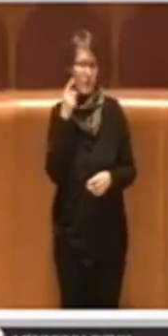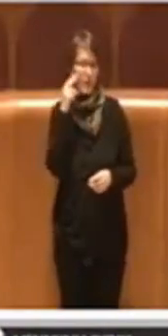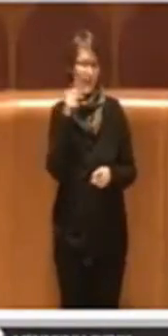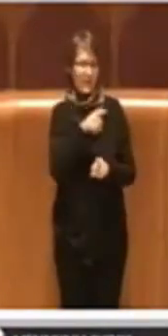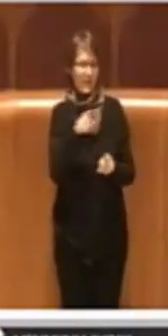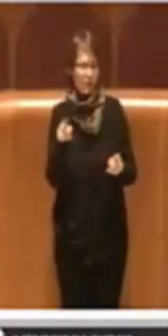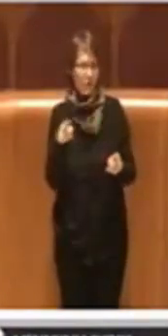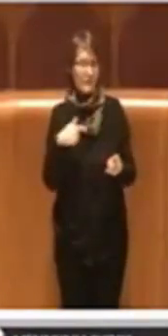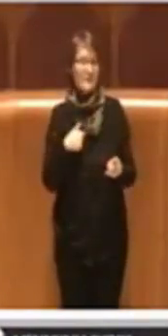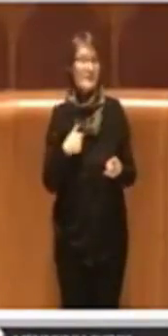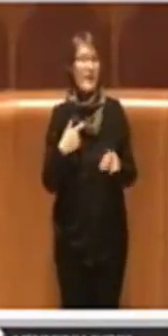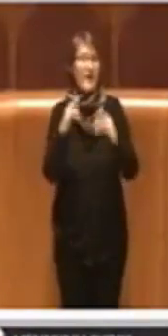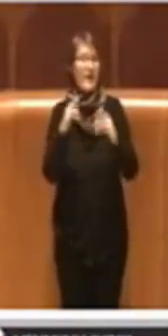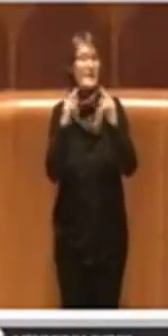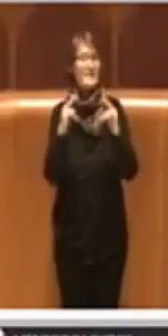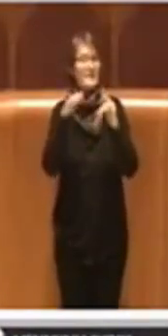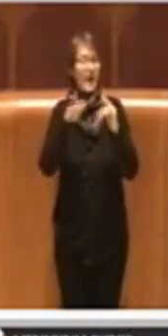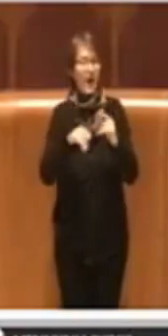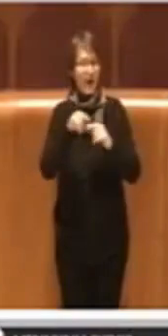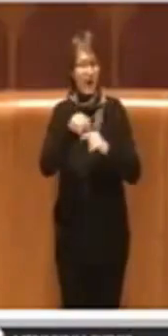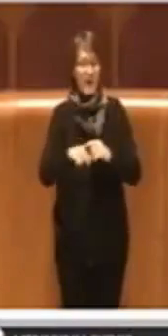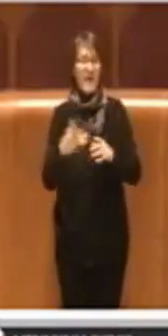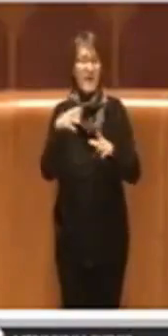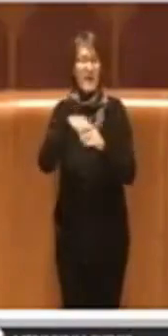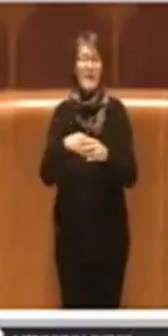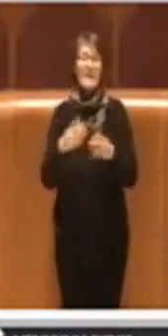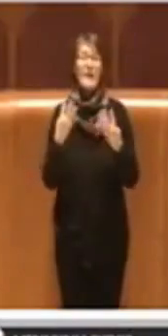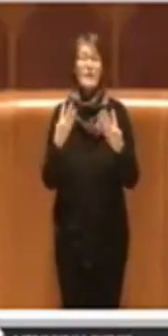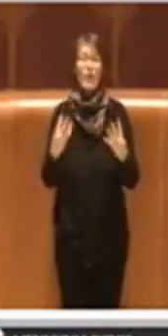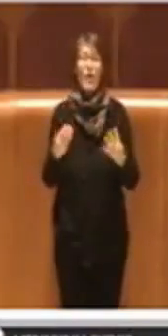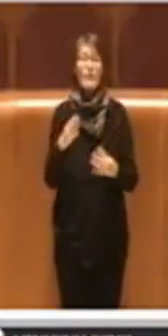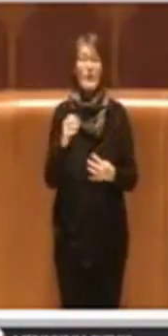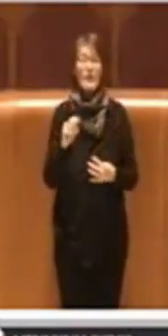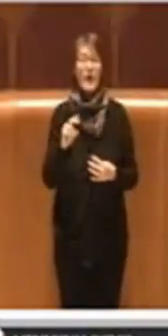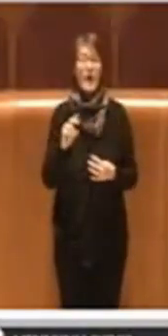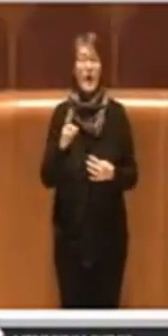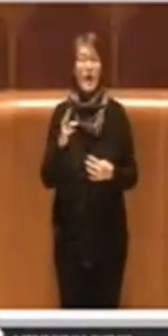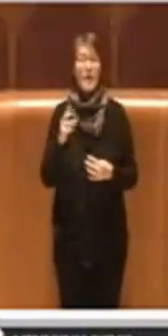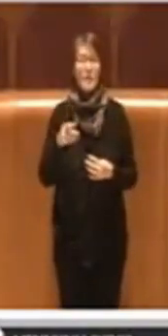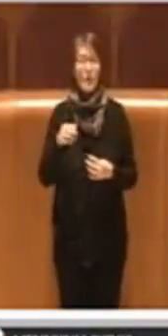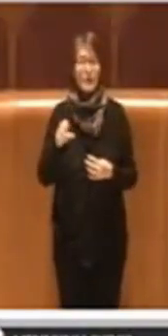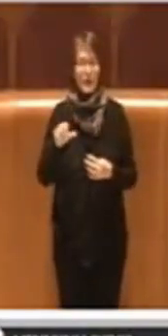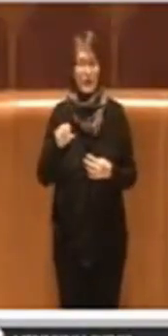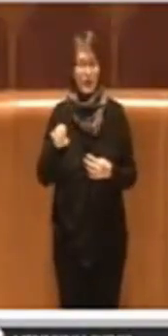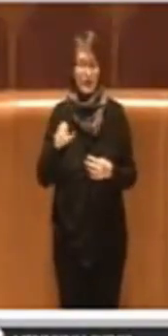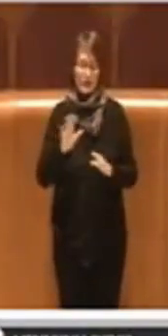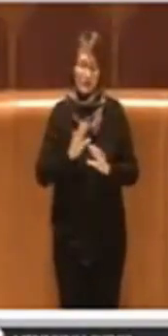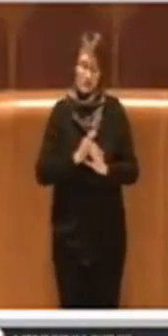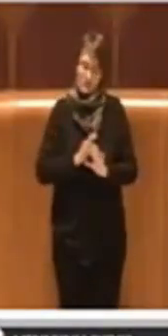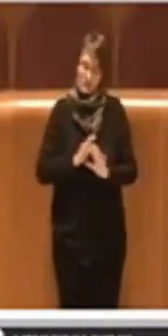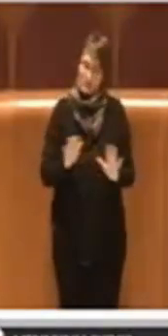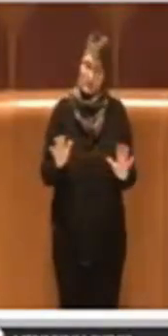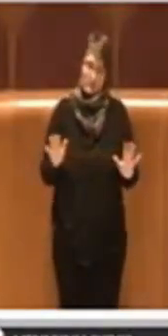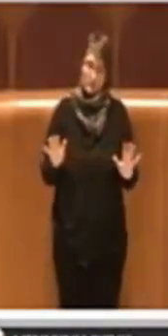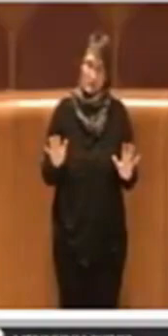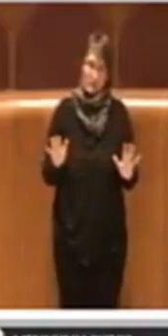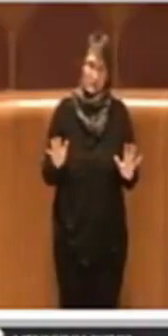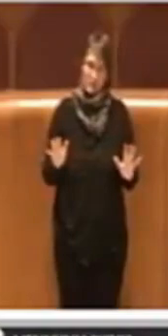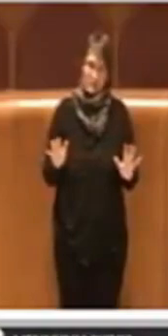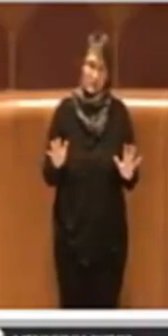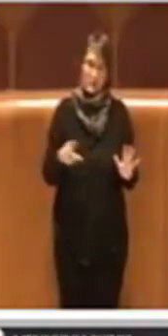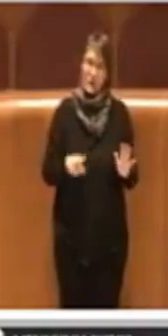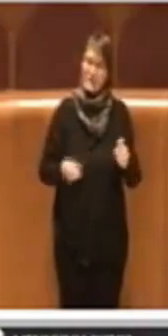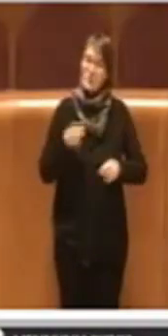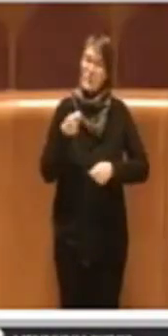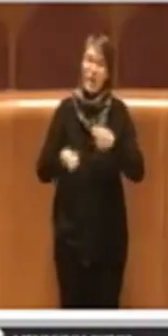purtroppo sono state un buco nero di questa amministrazione che ha visto volatilizzarsi 1 milione e